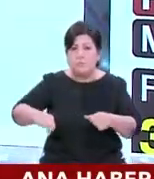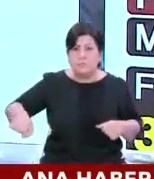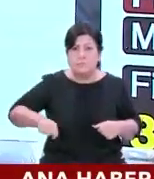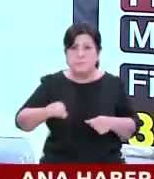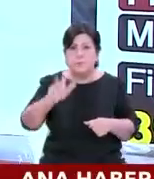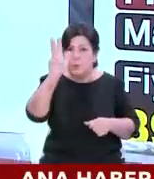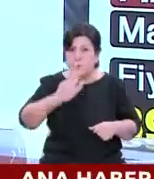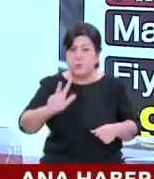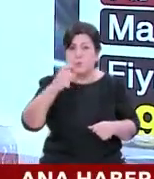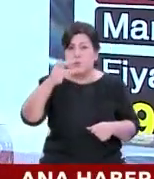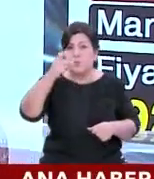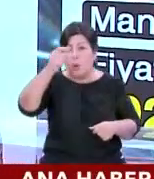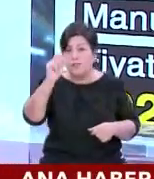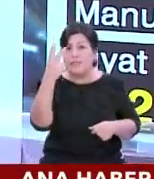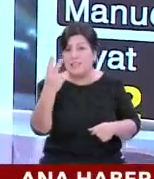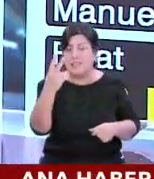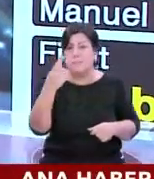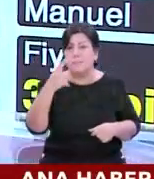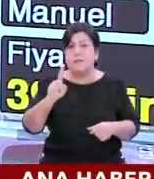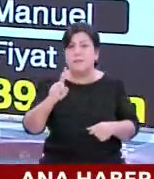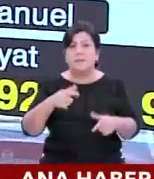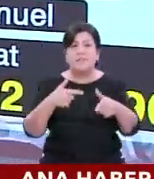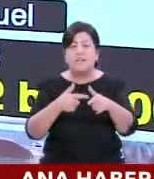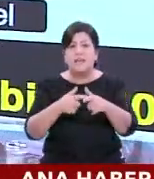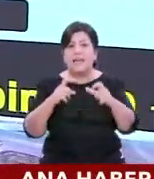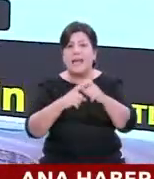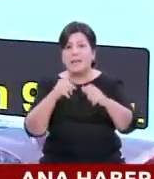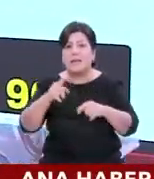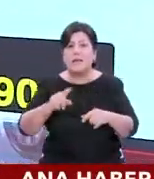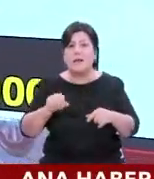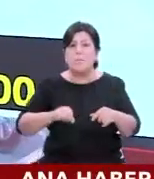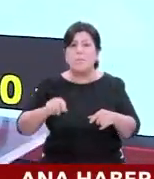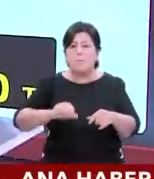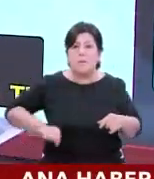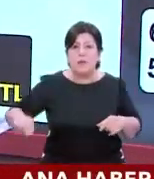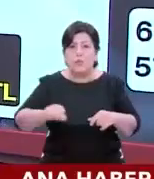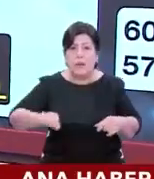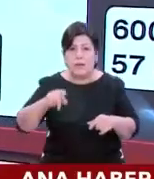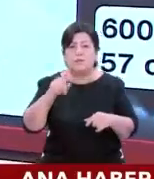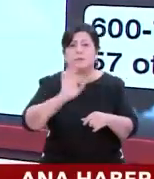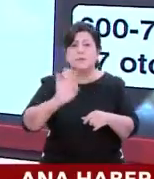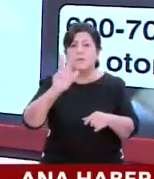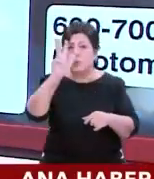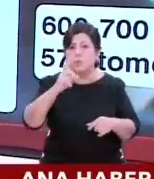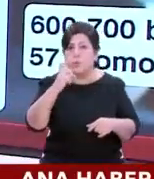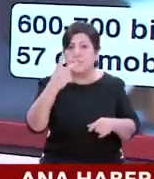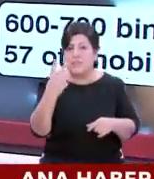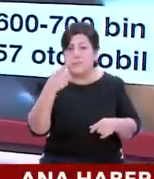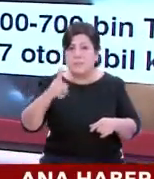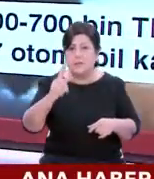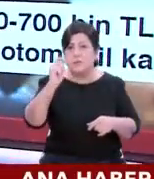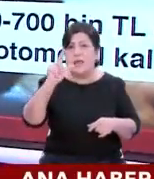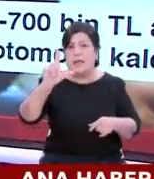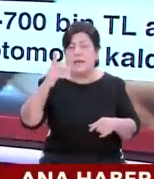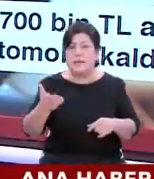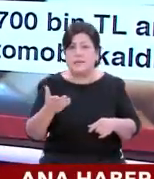392 bin 400. Fiyat Egea manuel fiyat 392 bin 900 TL.